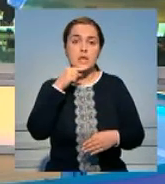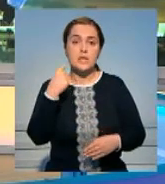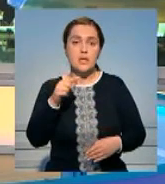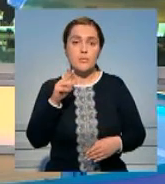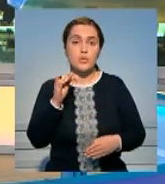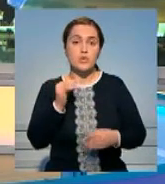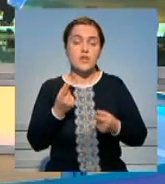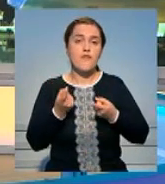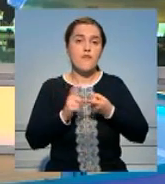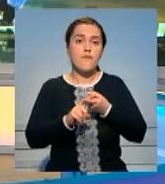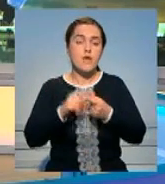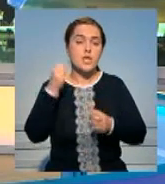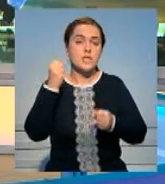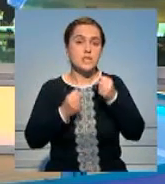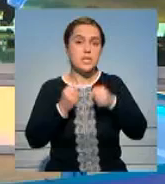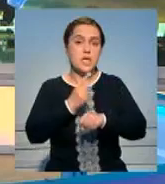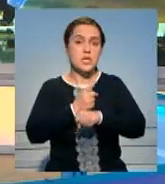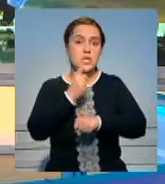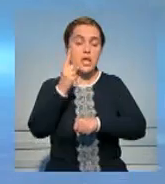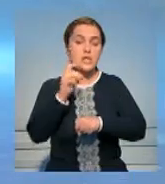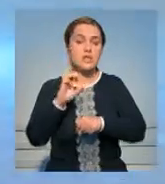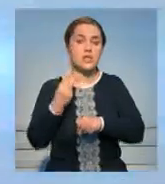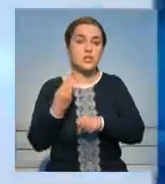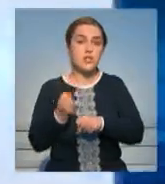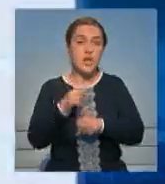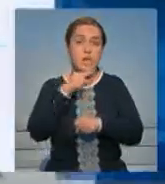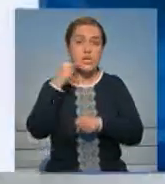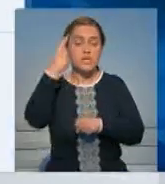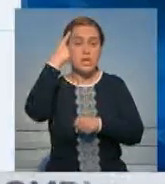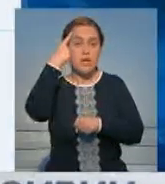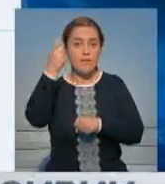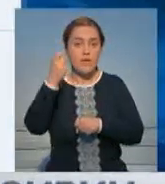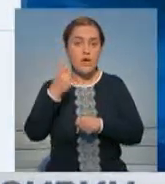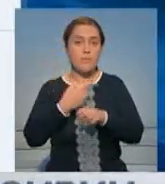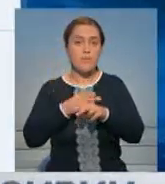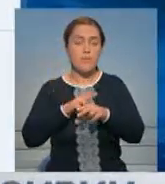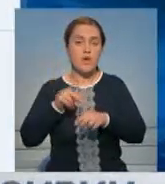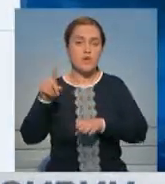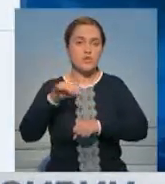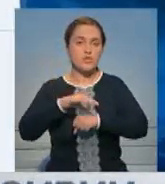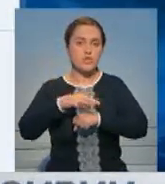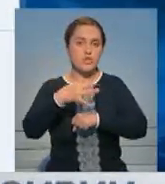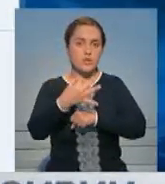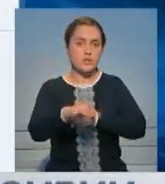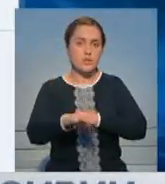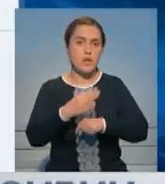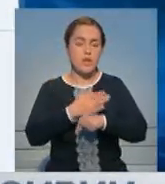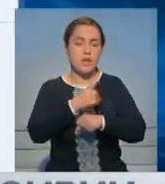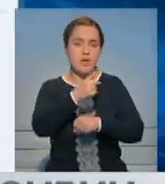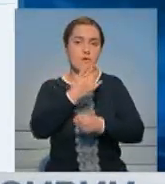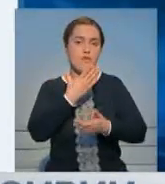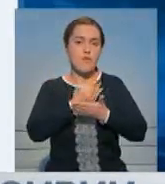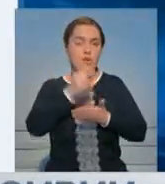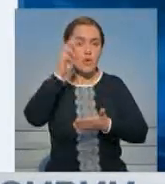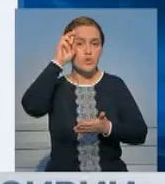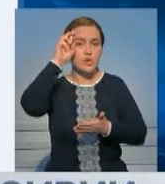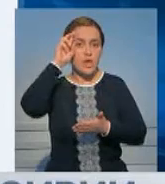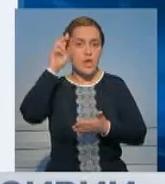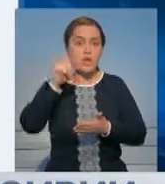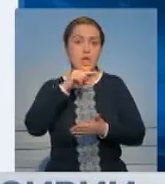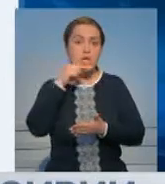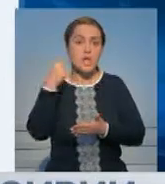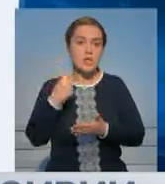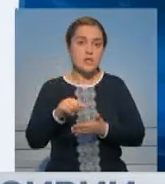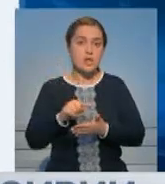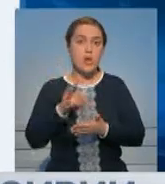ударами США и их союзников по Сирии. Российский лидер заявляет, что произошла агрессия против суверенного государства. А Путин подчеркнул, что